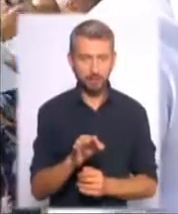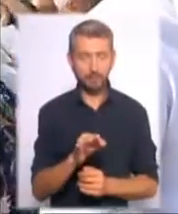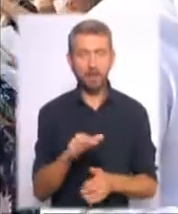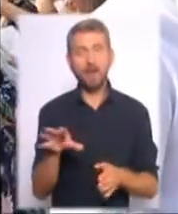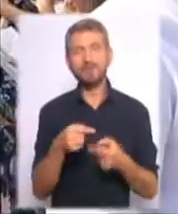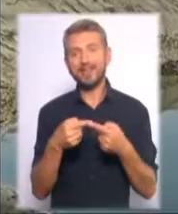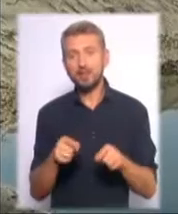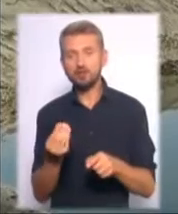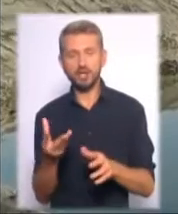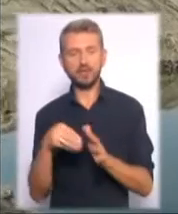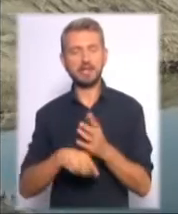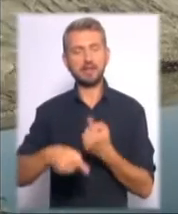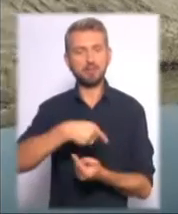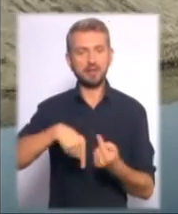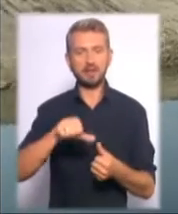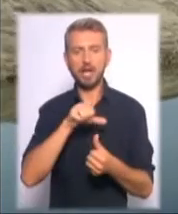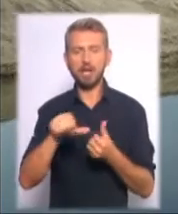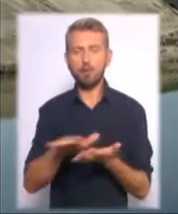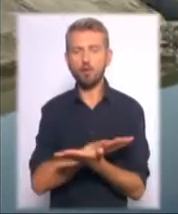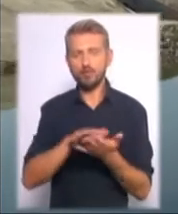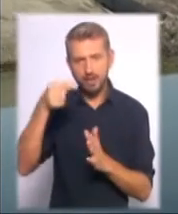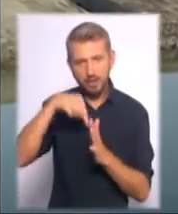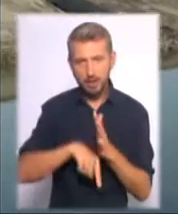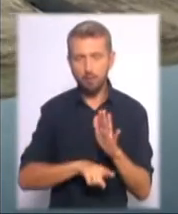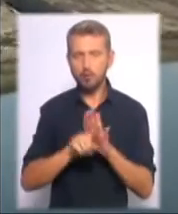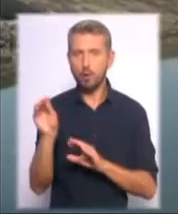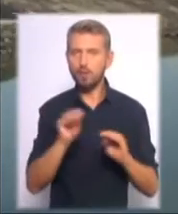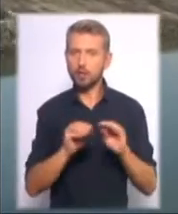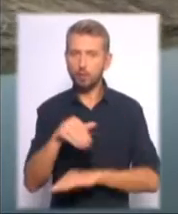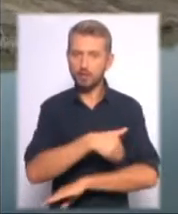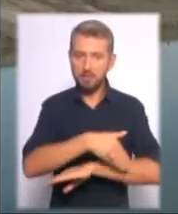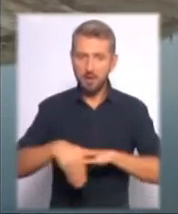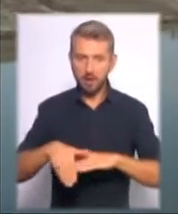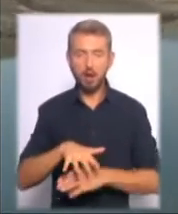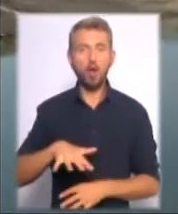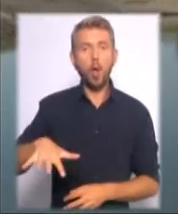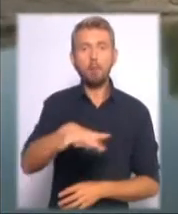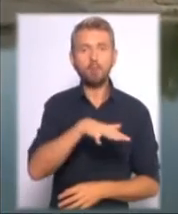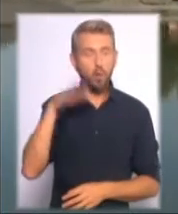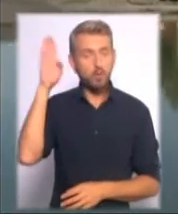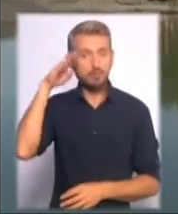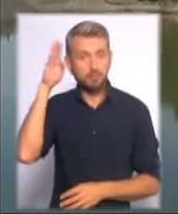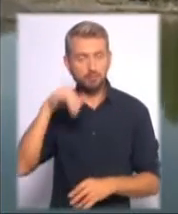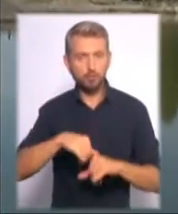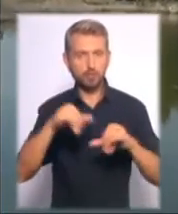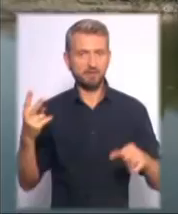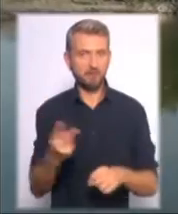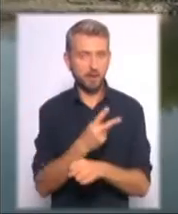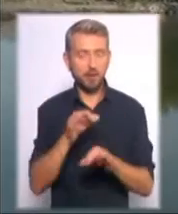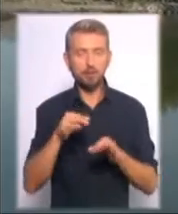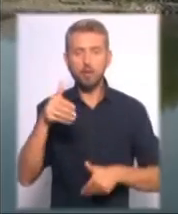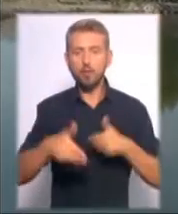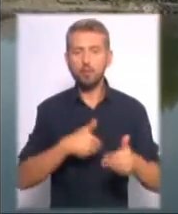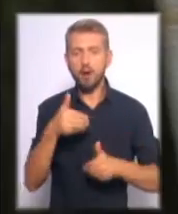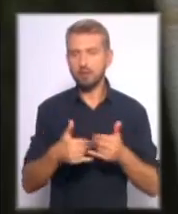інвестиції бізнесу. Крім очищення дна, почали облаштовувати і берег. До речі, площа водного дзеркала розширилася більше, ніж удвічі. І хоча купатися в